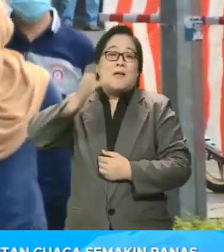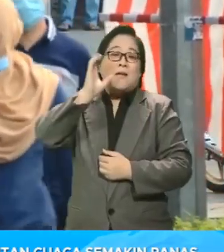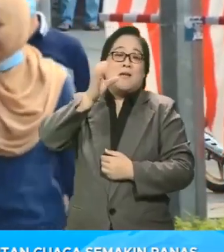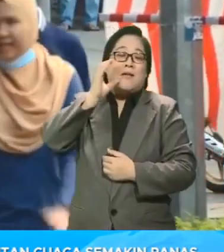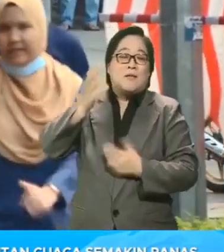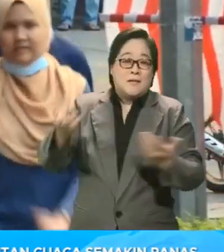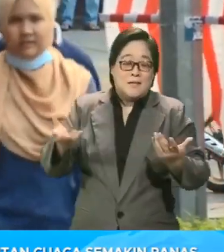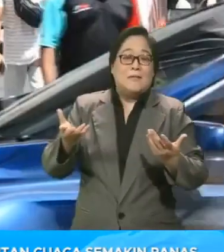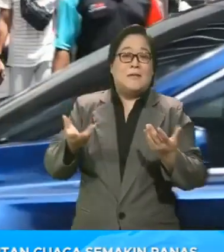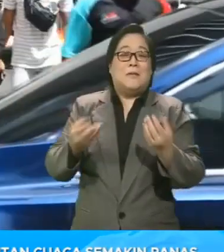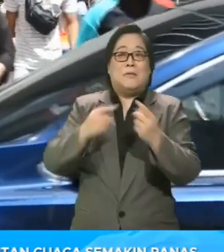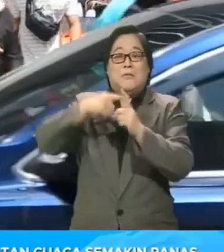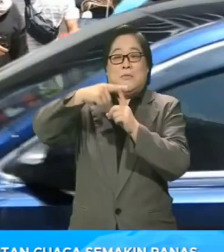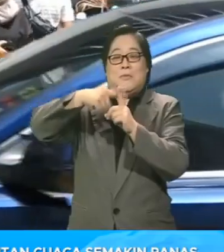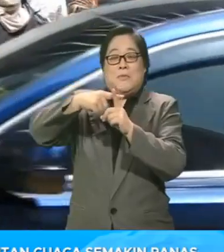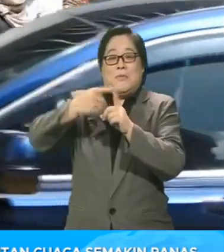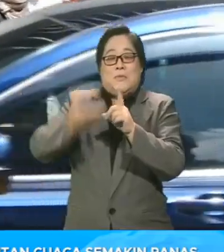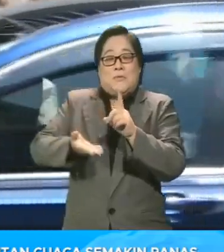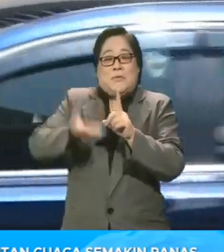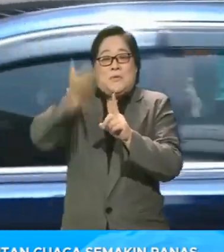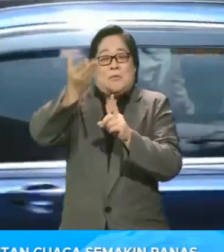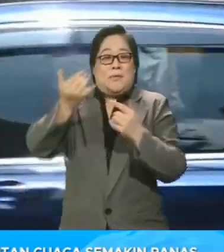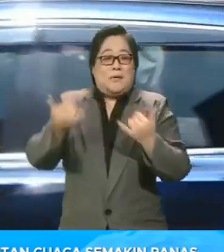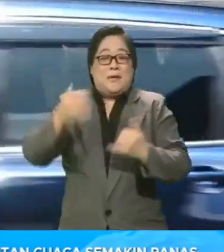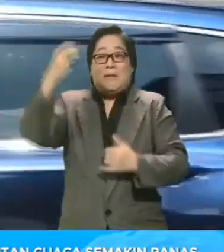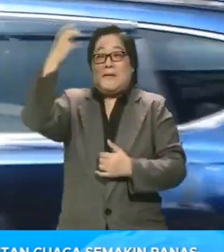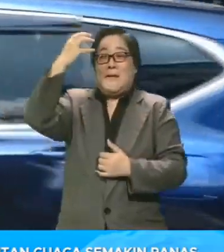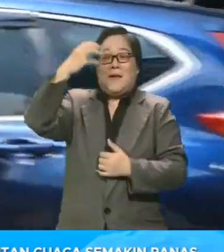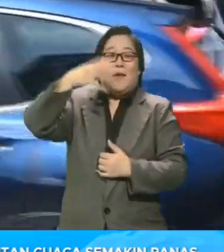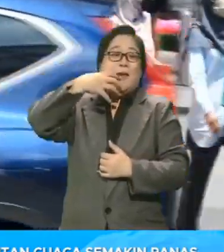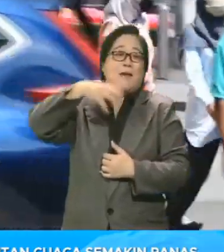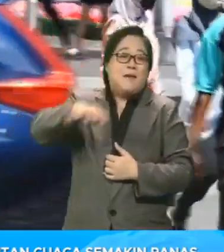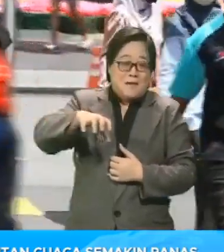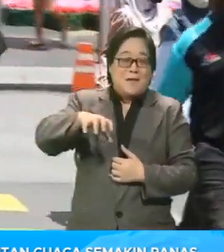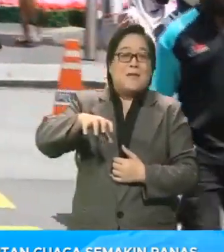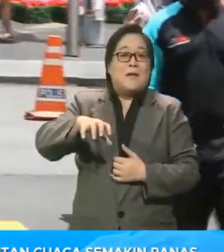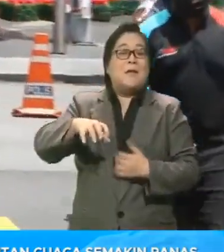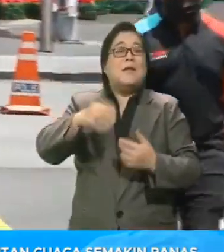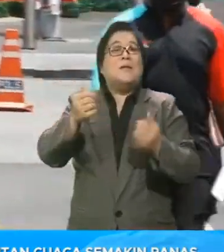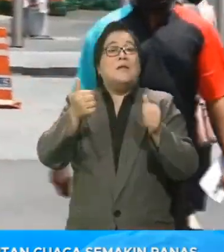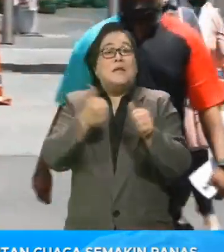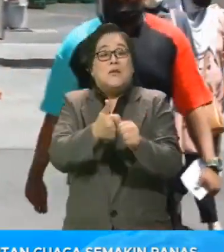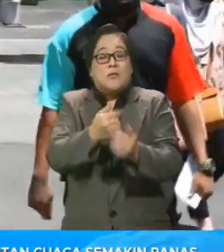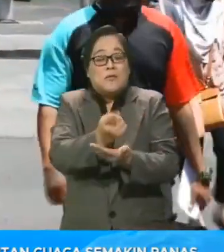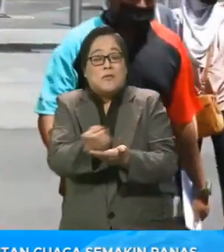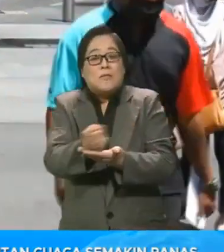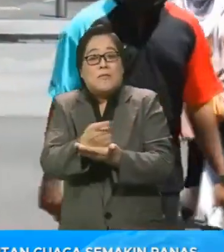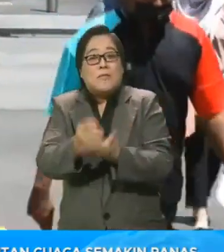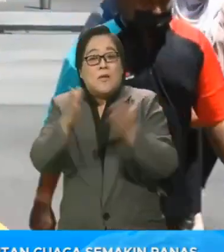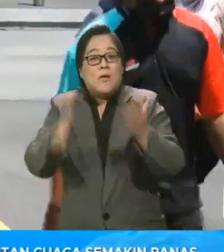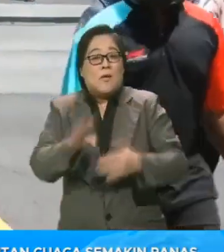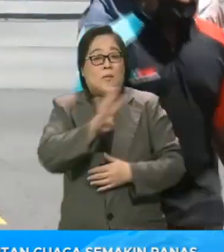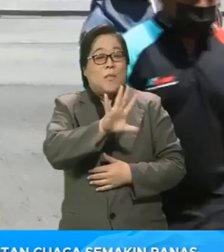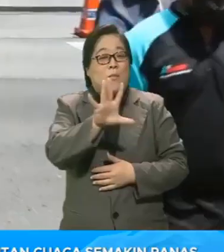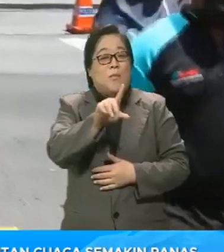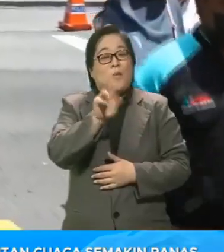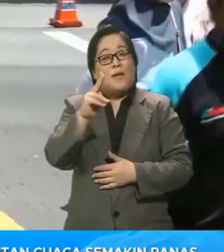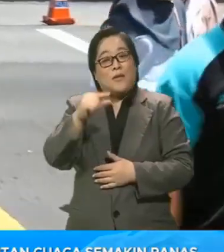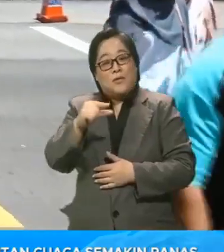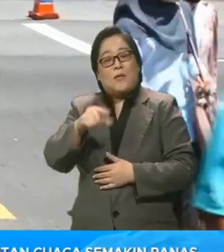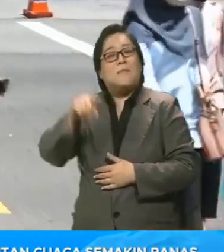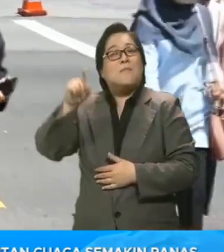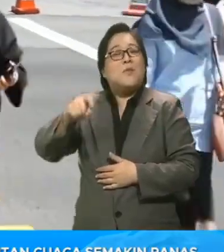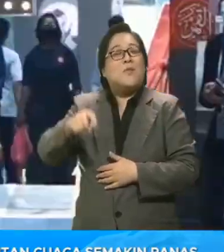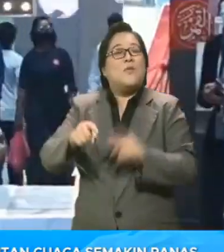manusia ketika peningkatan suhu dan cuaca yang semakin panas berasaskan berat badan seseorang daripada 45 kg yang